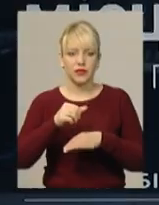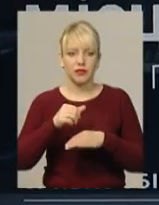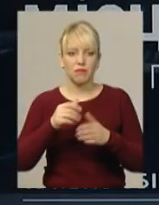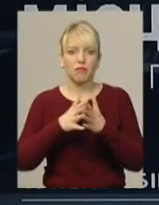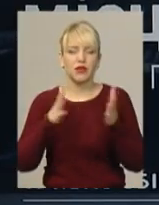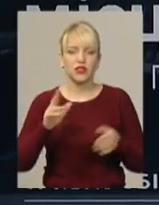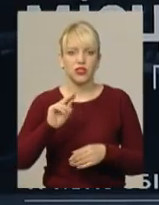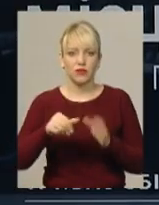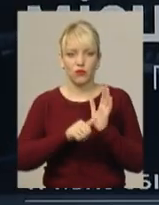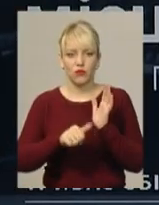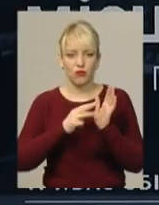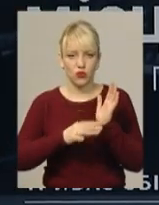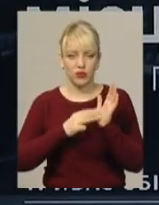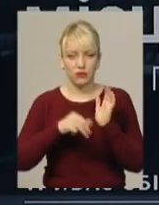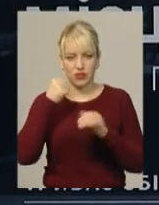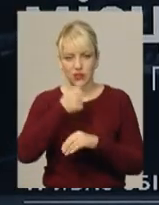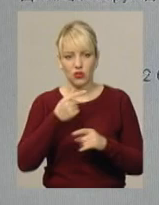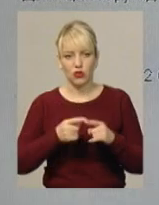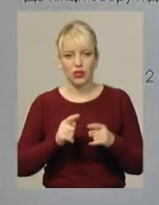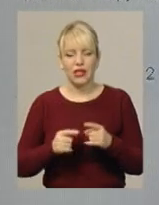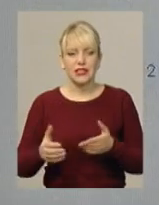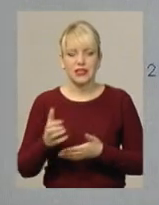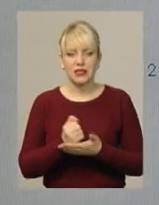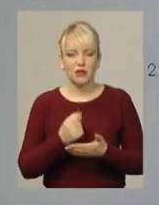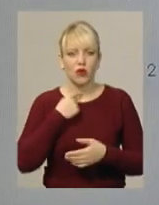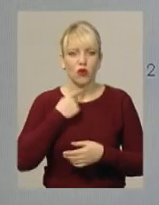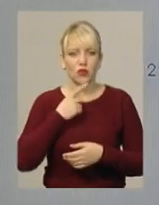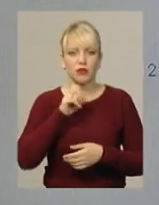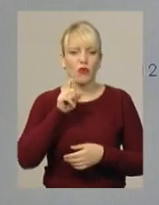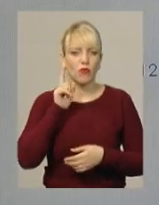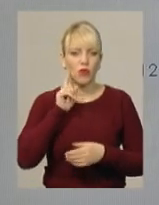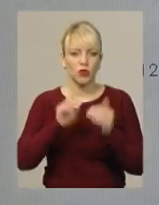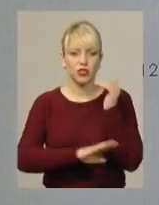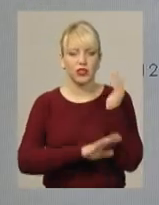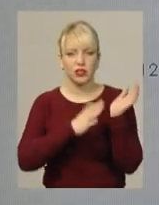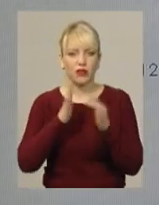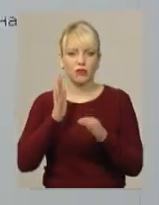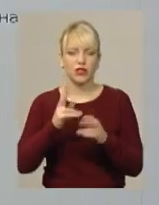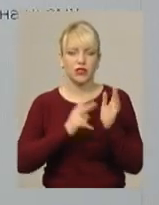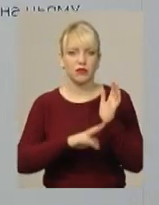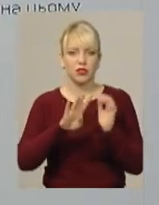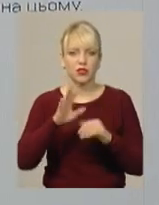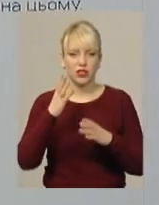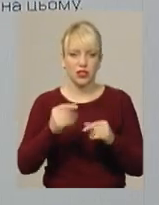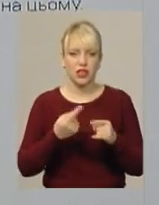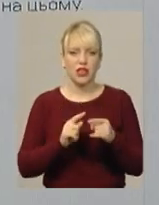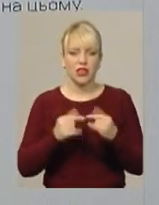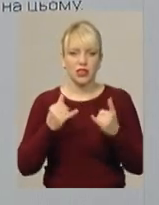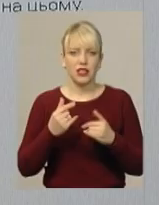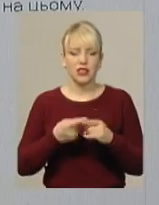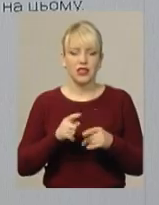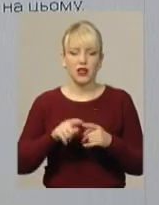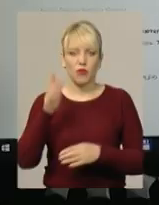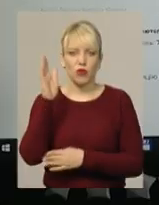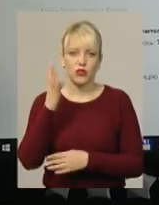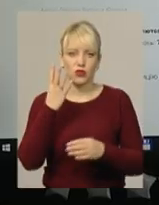років. Збір голосів під петицією про заборону омолодження дерев у Хмельницькому триватиме ще 74 дні. Нині за неї проголосували